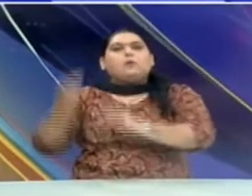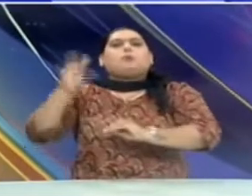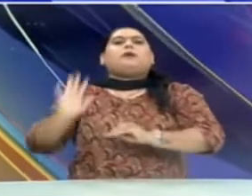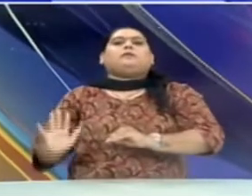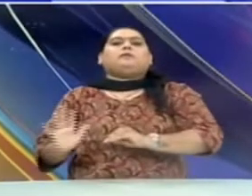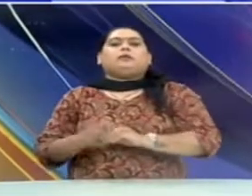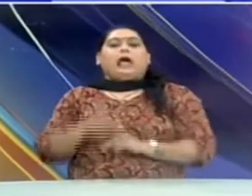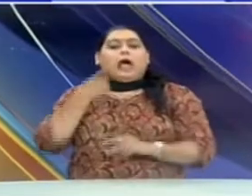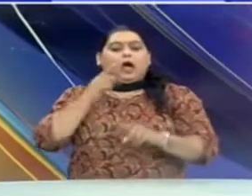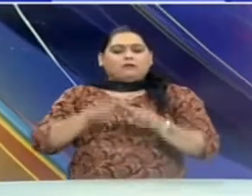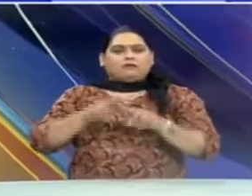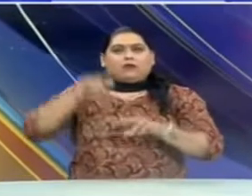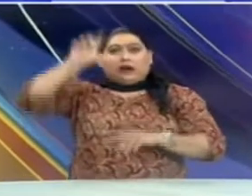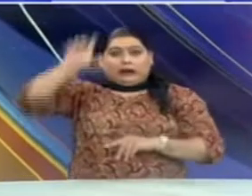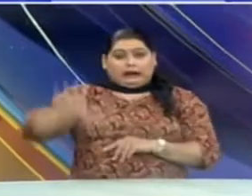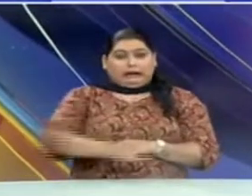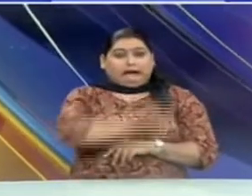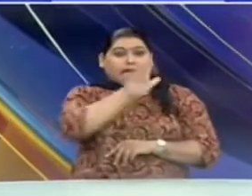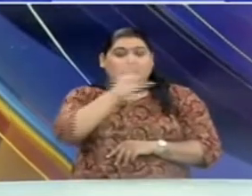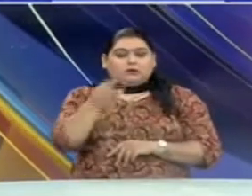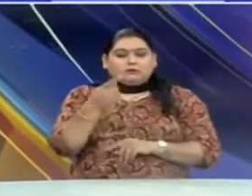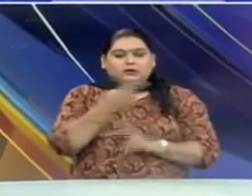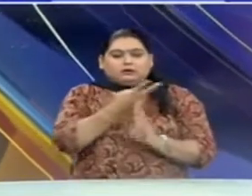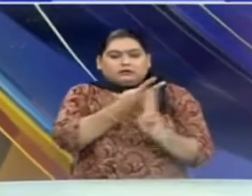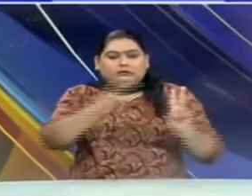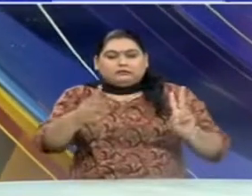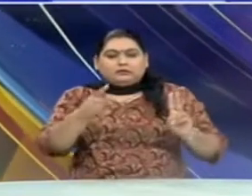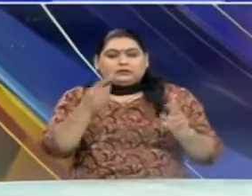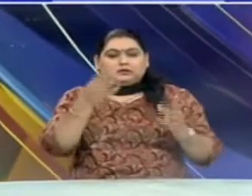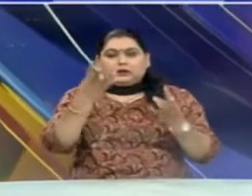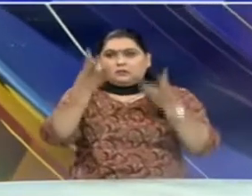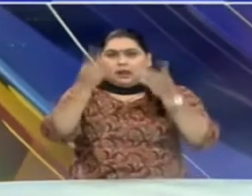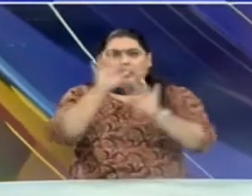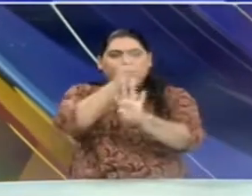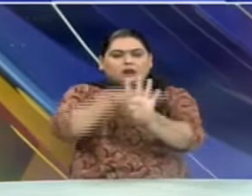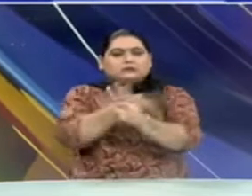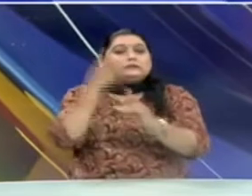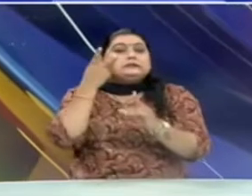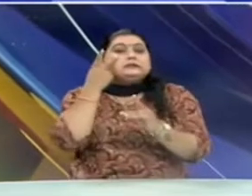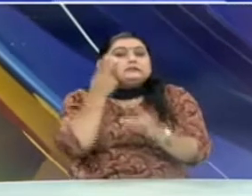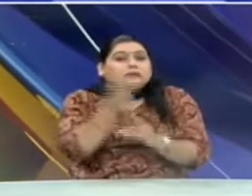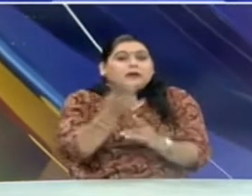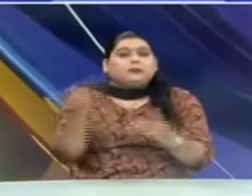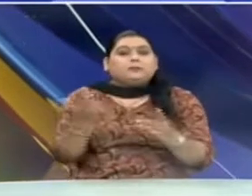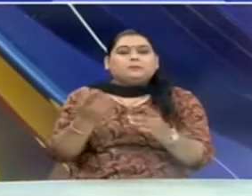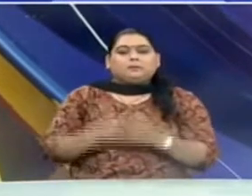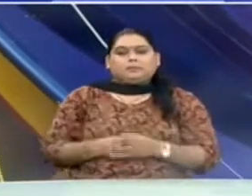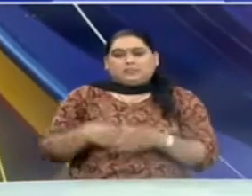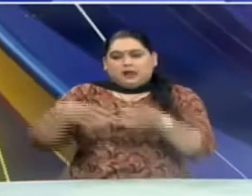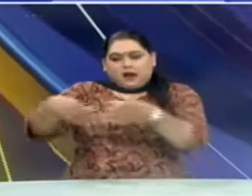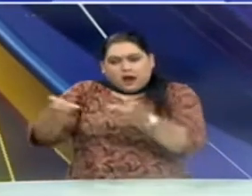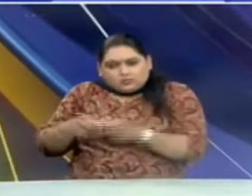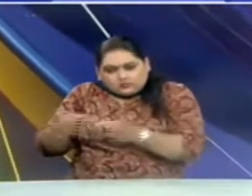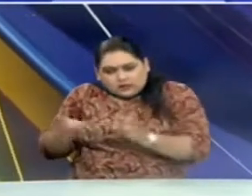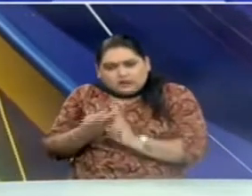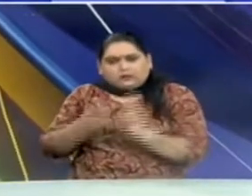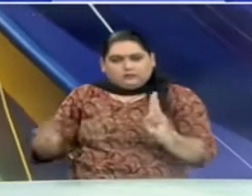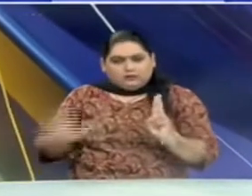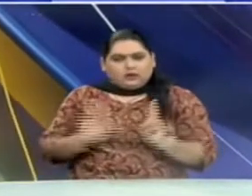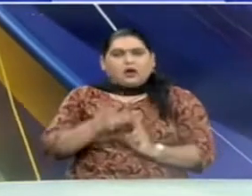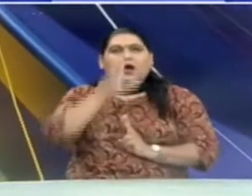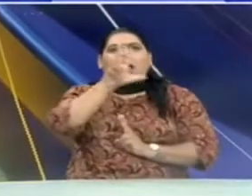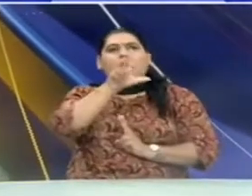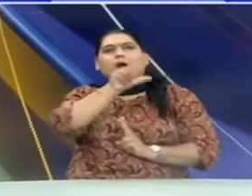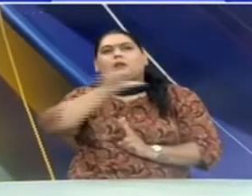आंकड़ा देखें तो जो पंजिकरत सहकारी सभाएं हैं जो समितिया है ये लगबग 8,54